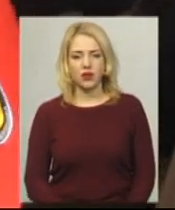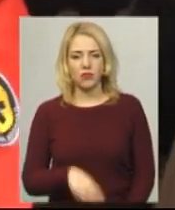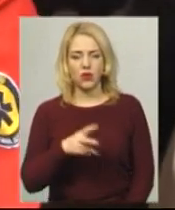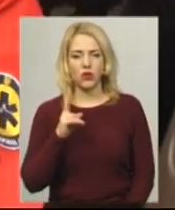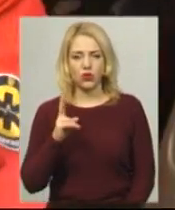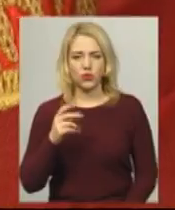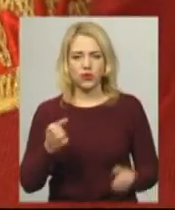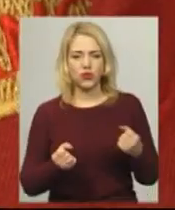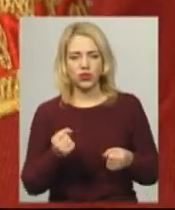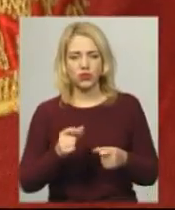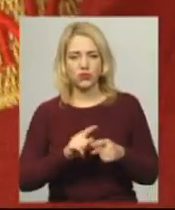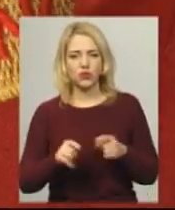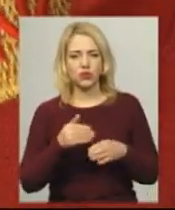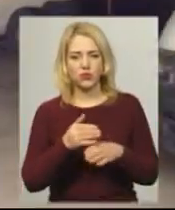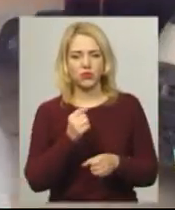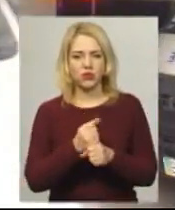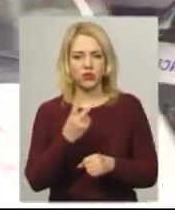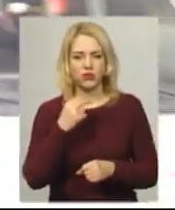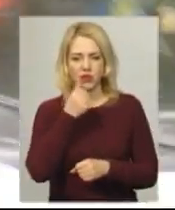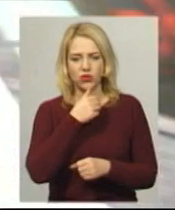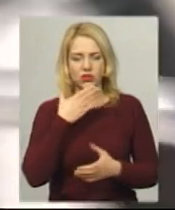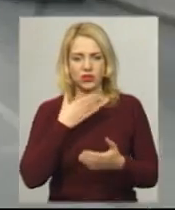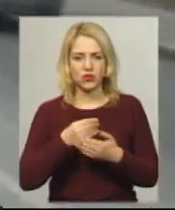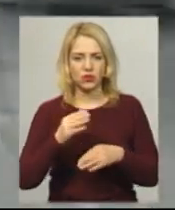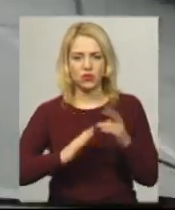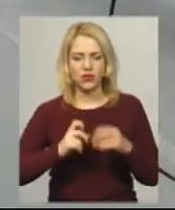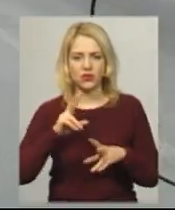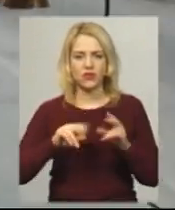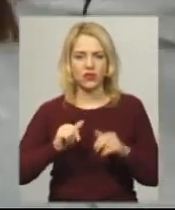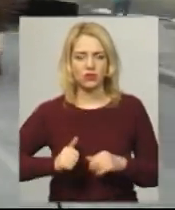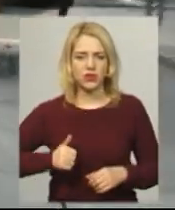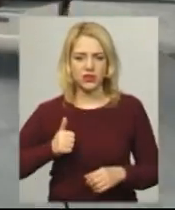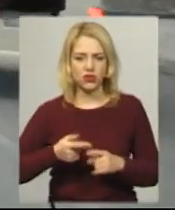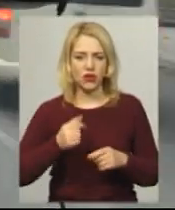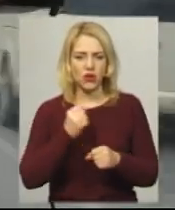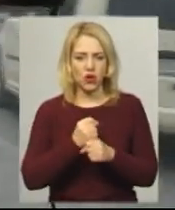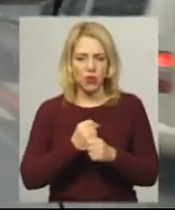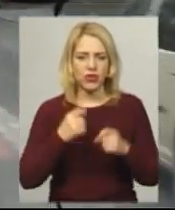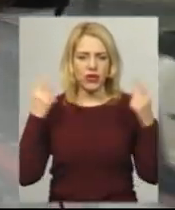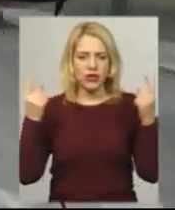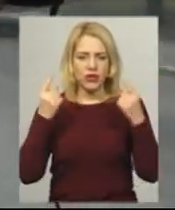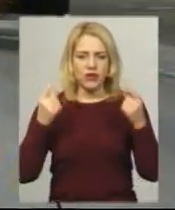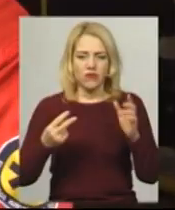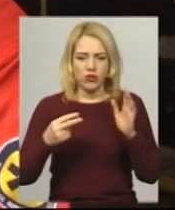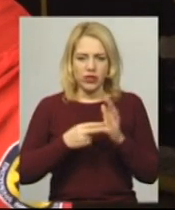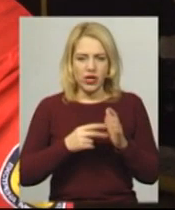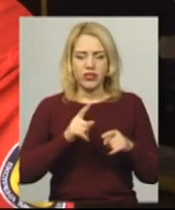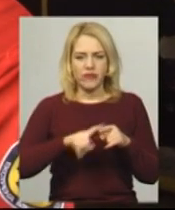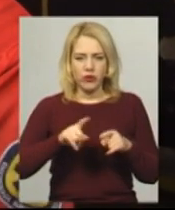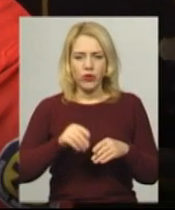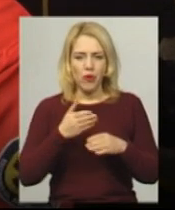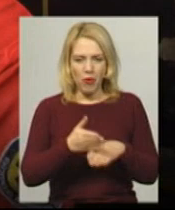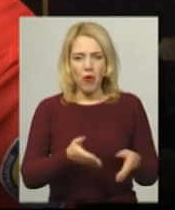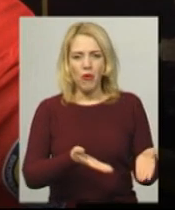водієм швидкої допомоги працює два роки. Свою професію вважає престижною. Каже, у роботі спецсигнали вмикає часто. Водії швидку пропускають. Наші